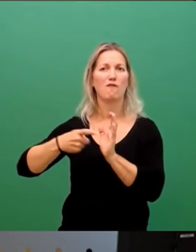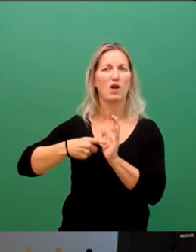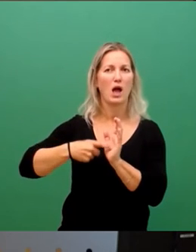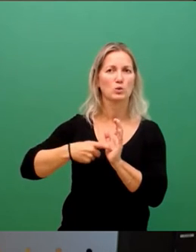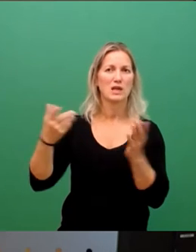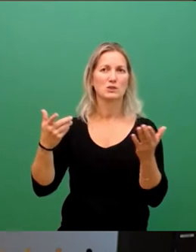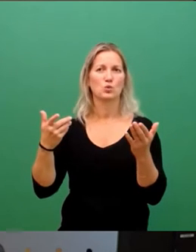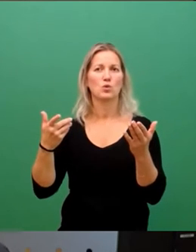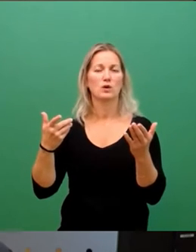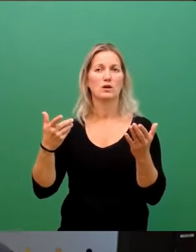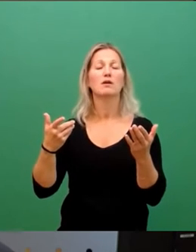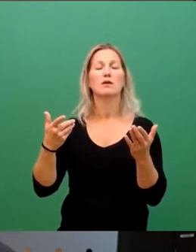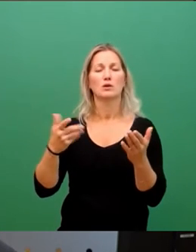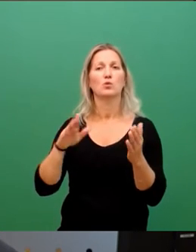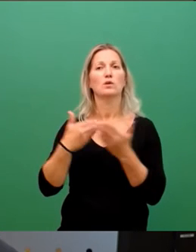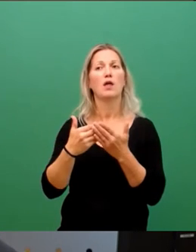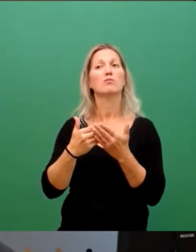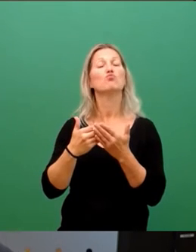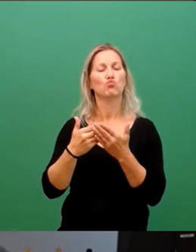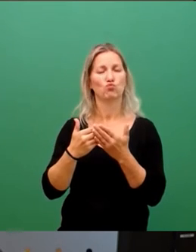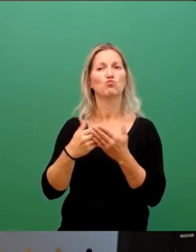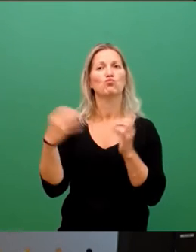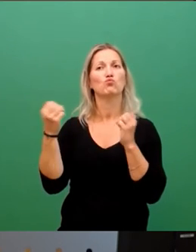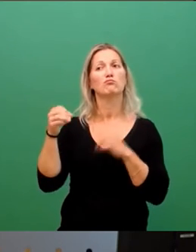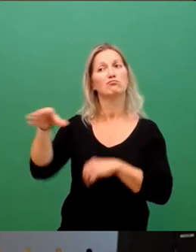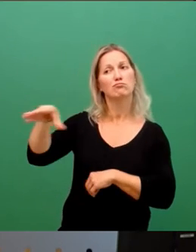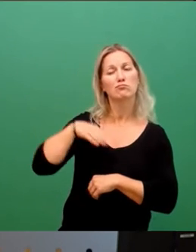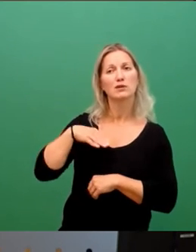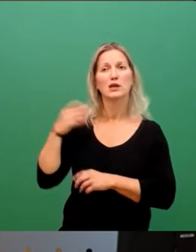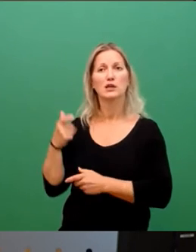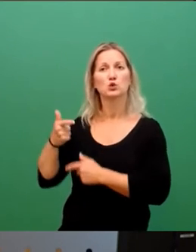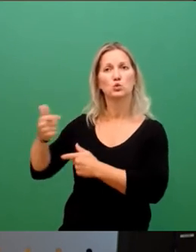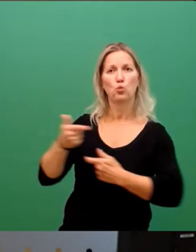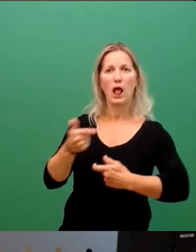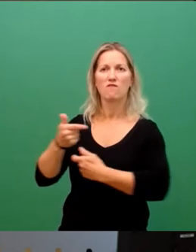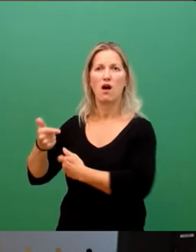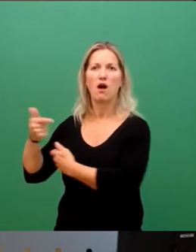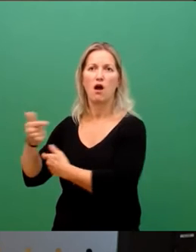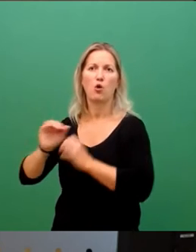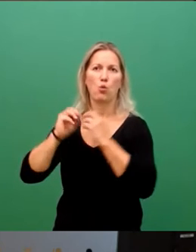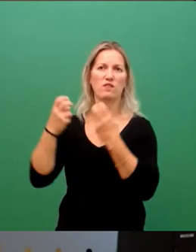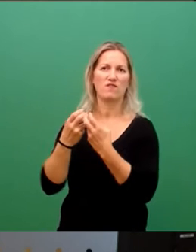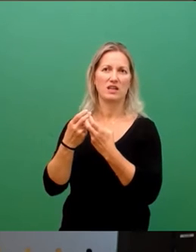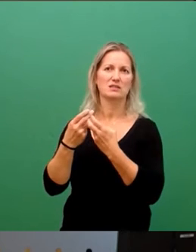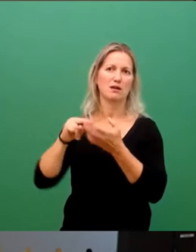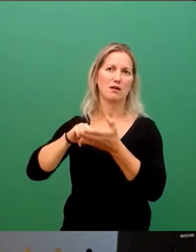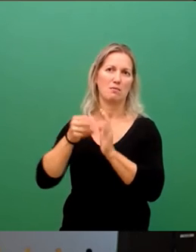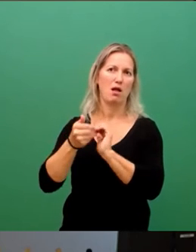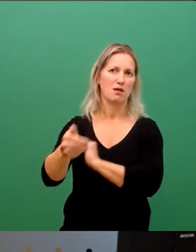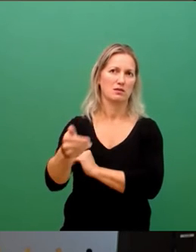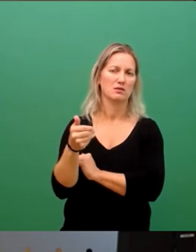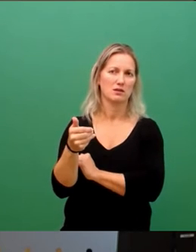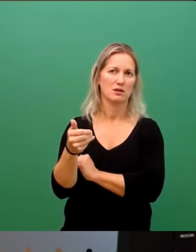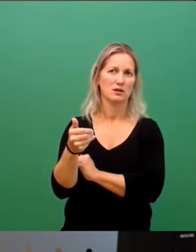die Festlegung gab, dass wir eine gemeinschaftliche Zuliefererkonferenz machen wollen für dann